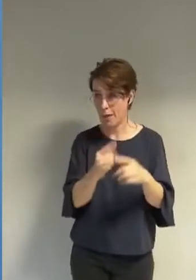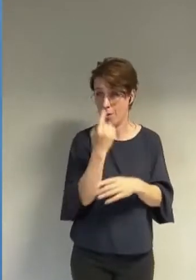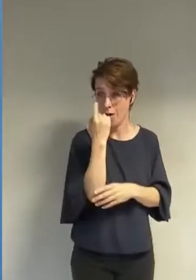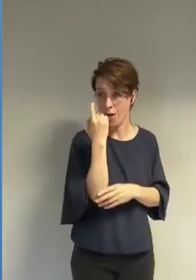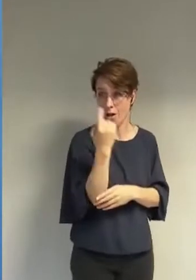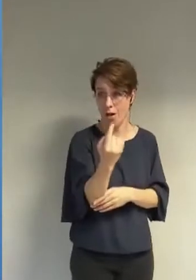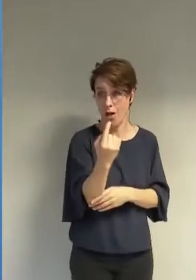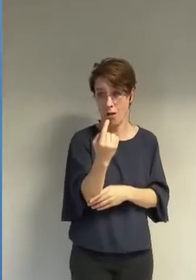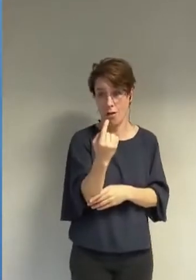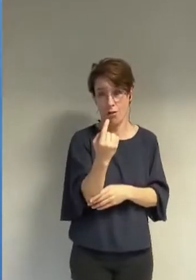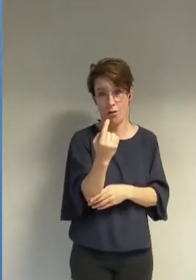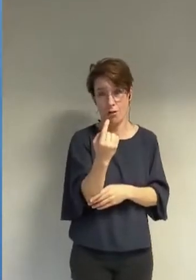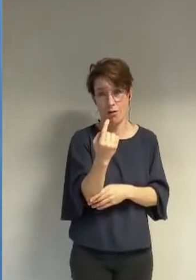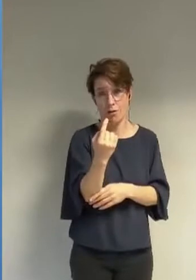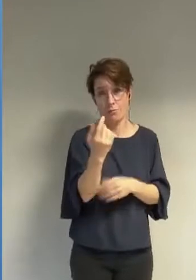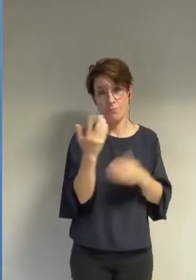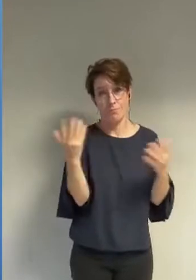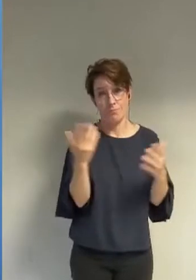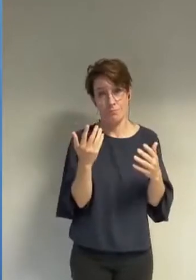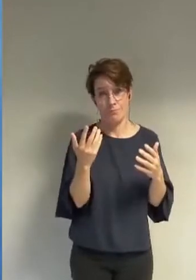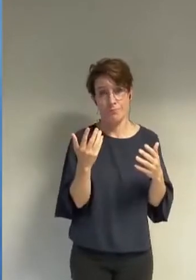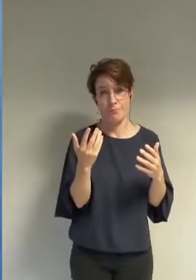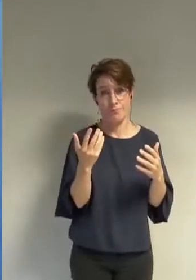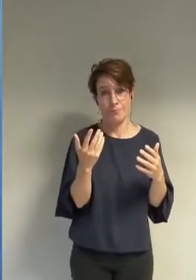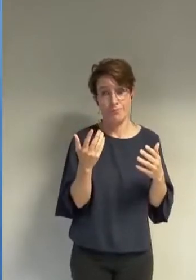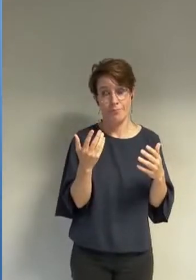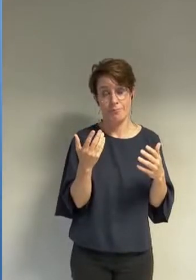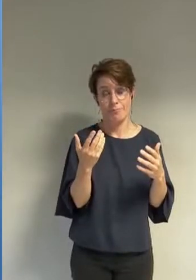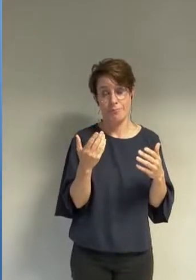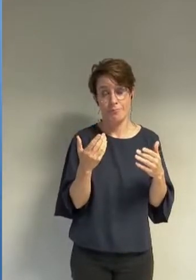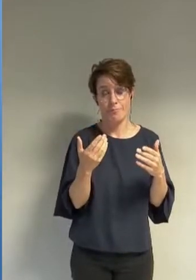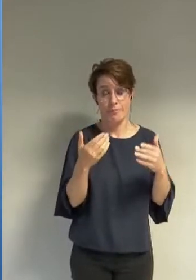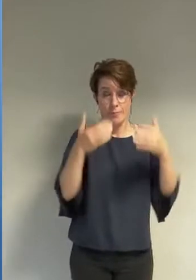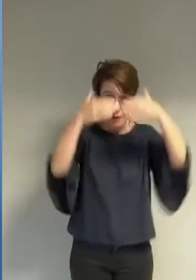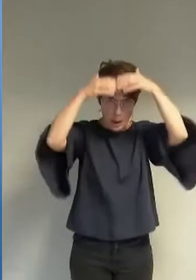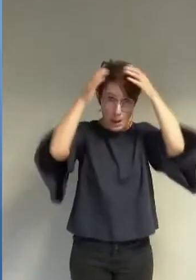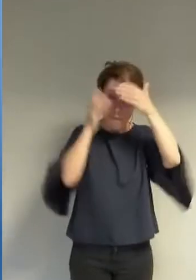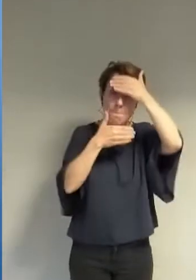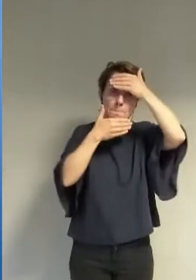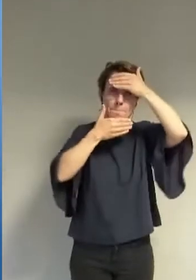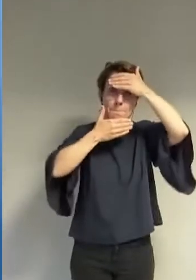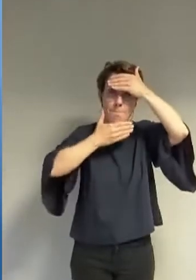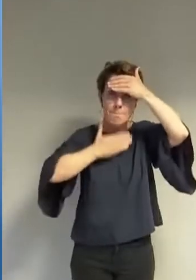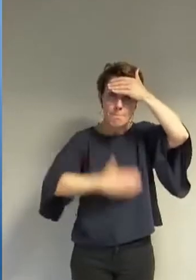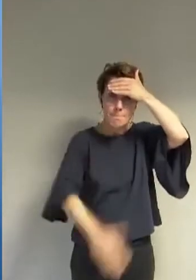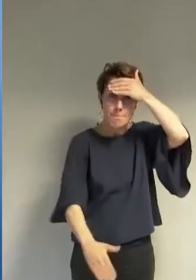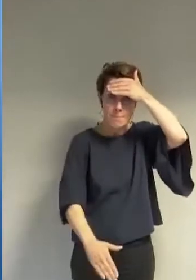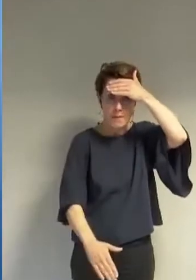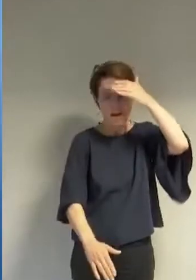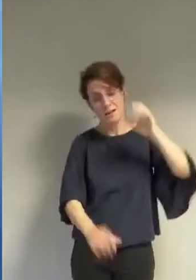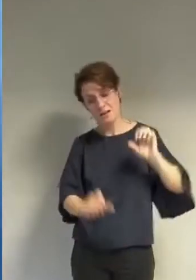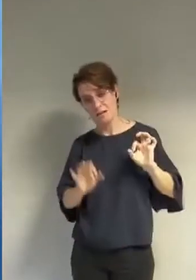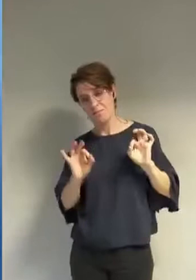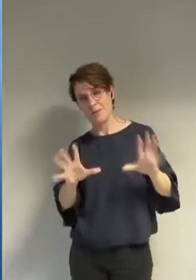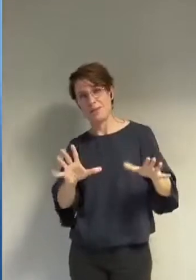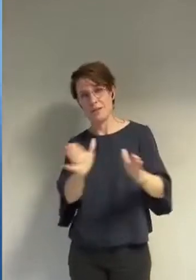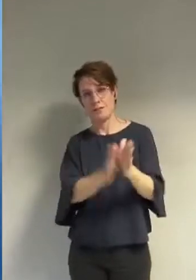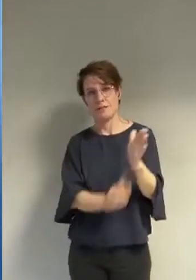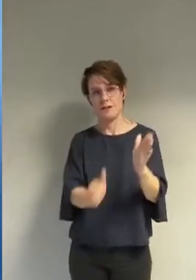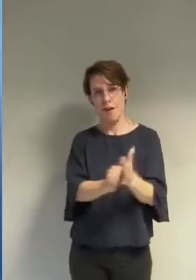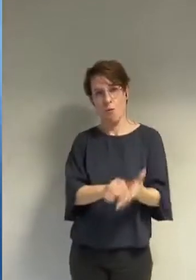notre vote ce soir le port d'un maillot de bain couvrant auquel on confère un caractère religieux